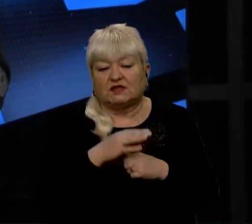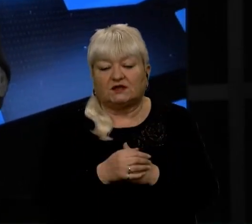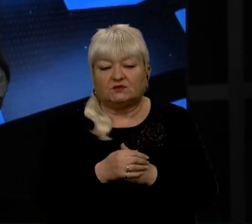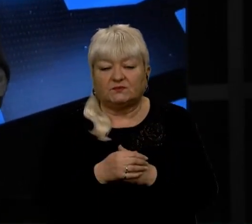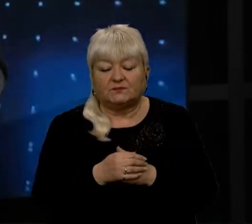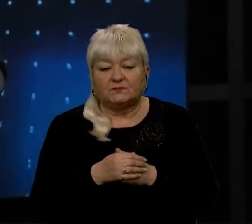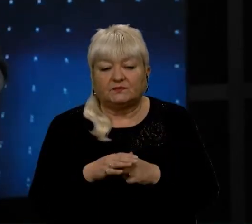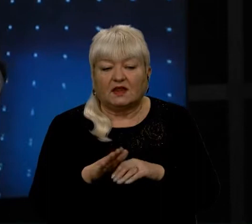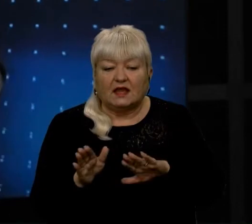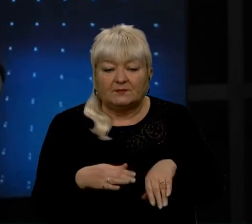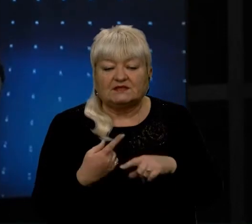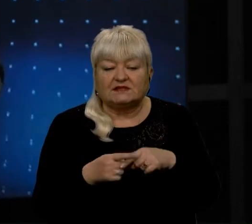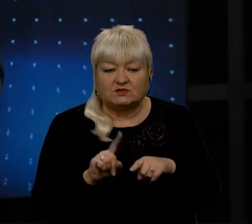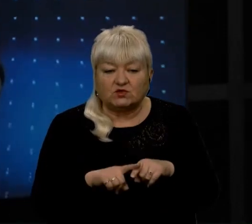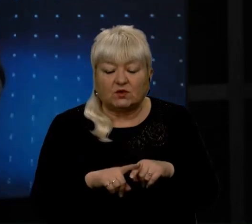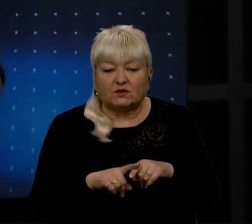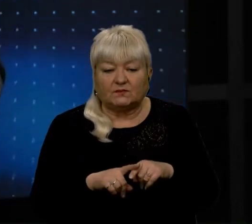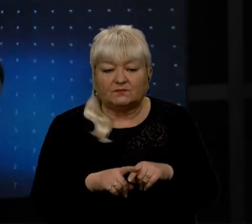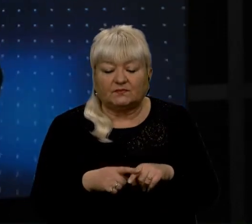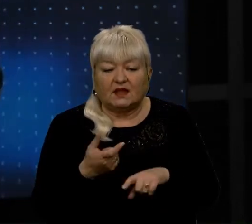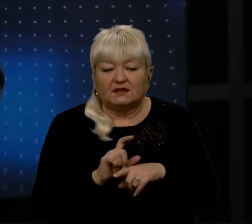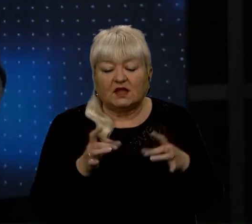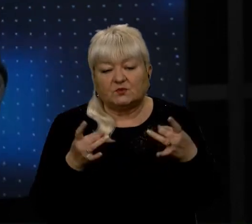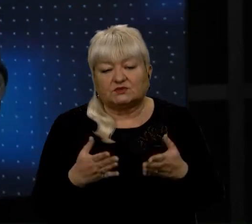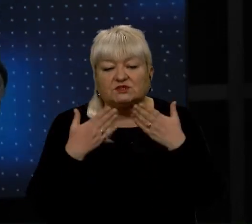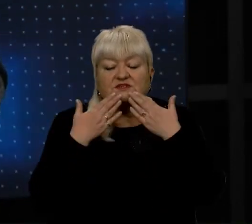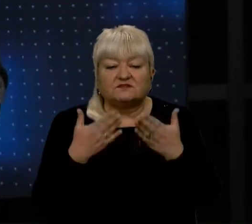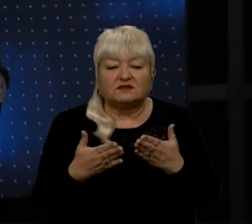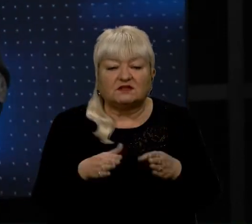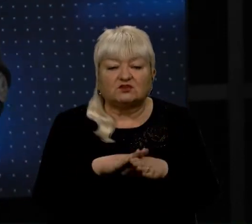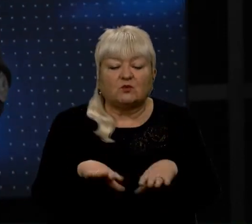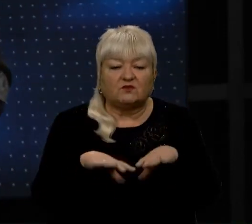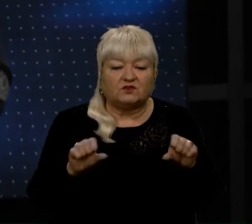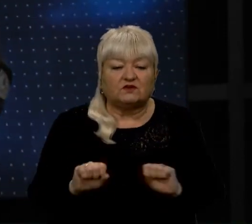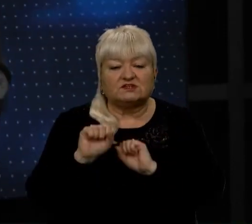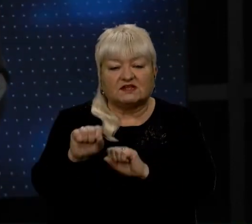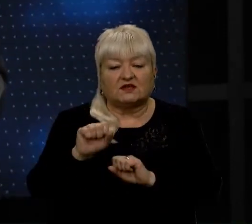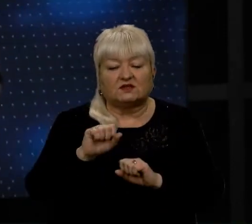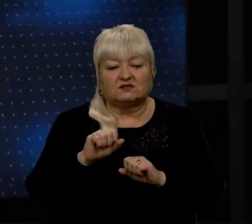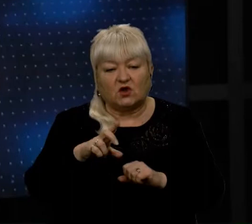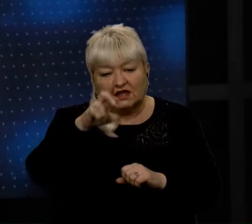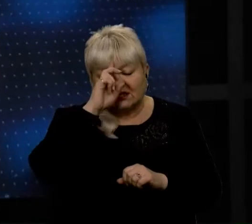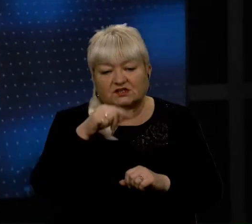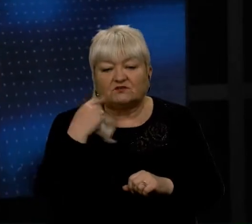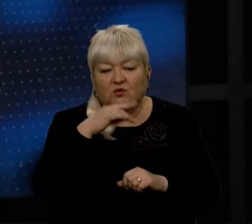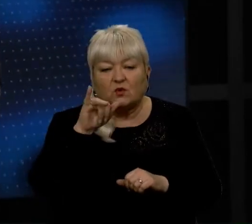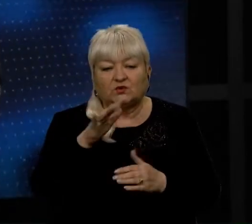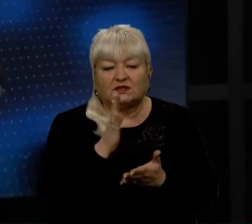І після того, найпростіше, це звертатись до уповноваженого захисту державної мови. В них є веб-сайт.